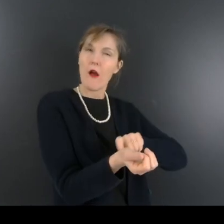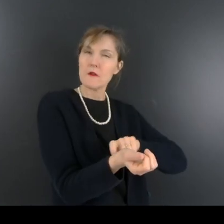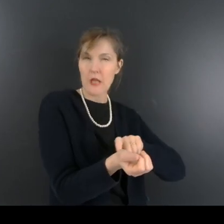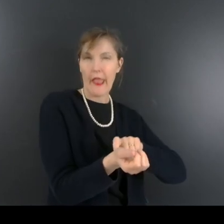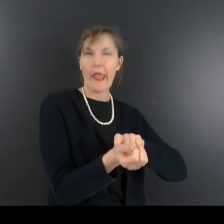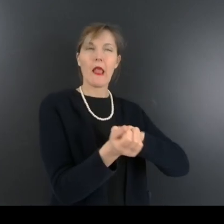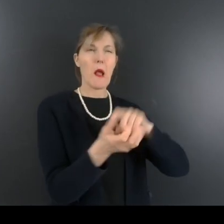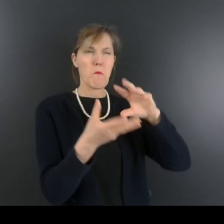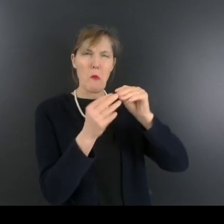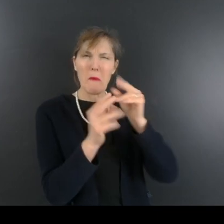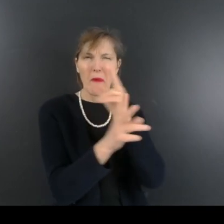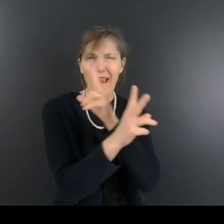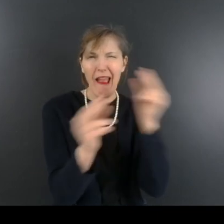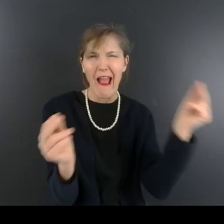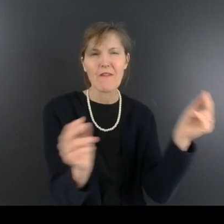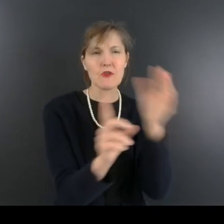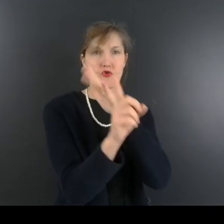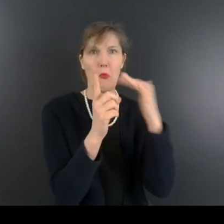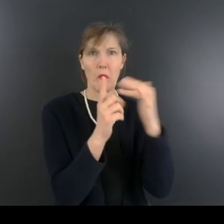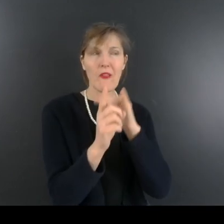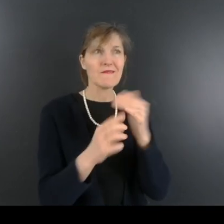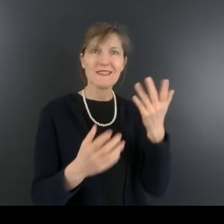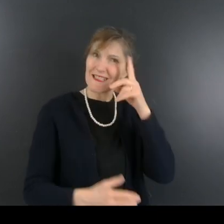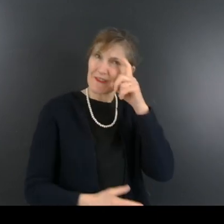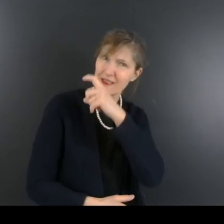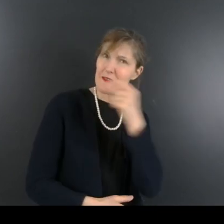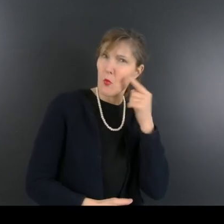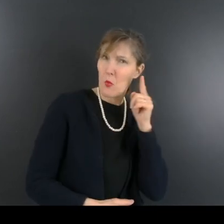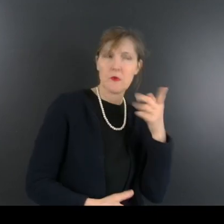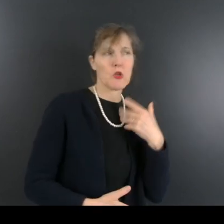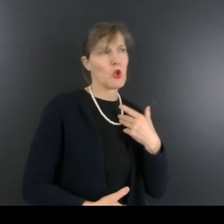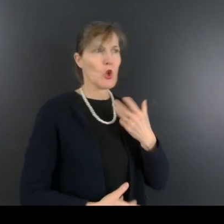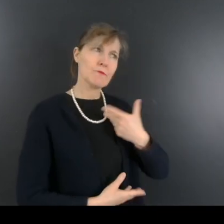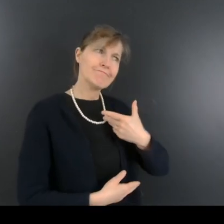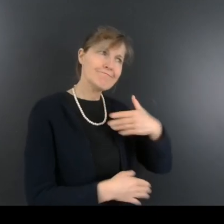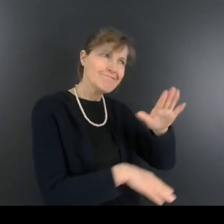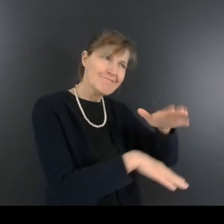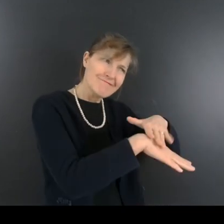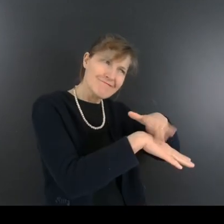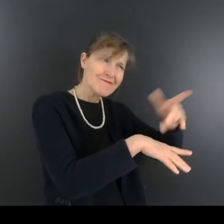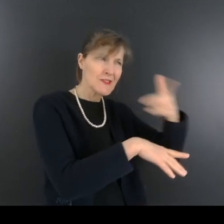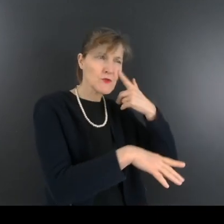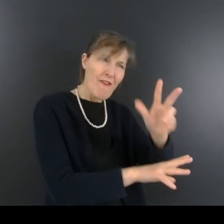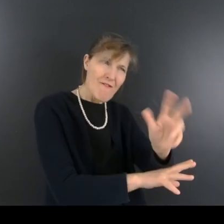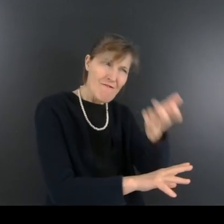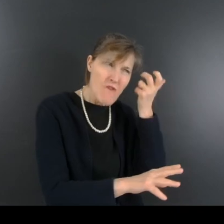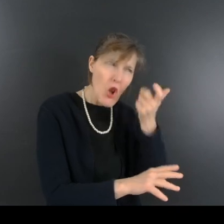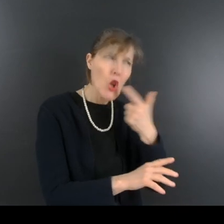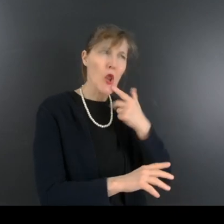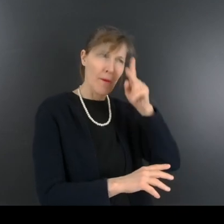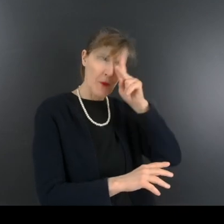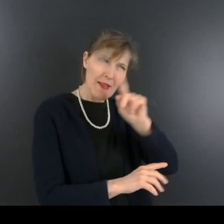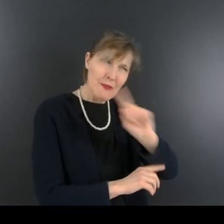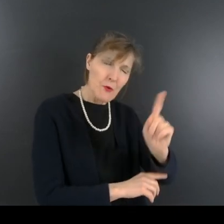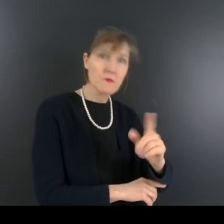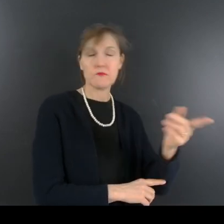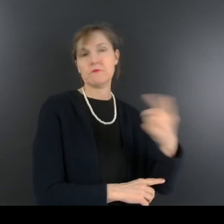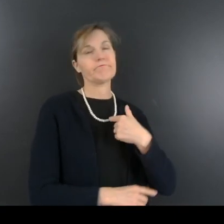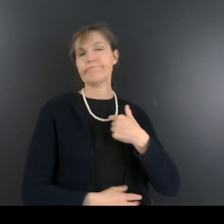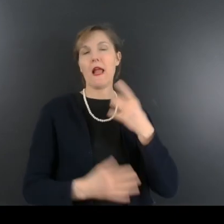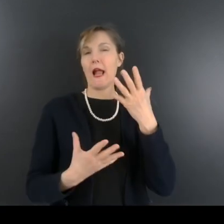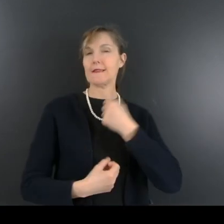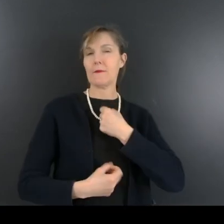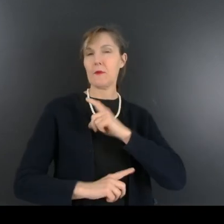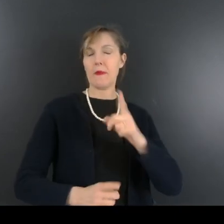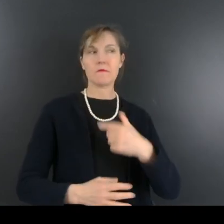graves problèmes sociaux. Et il était difficile de lui faire reconnaître ses vols et sa malhonnêteté. Il